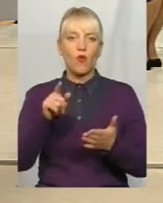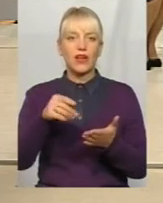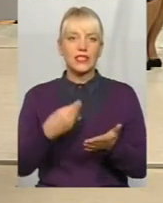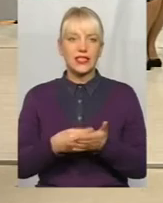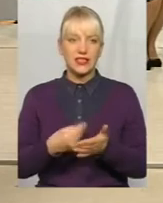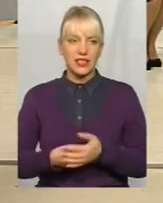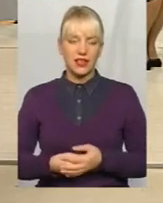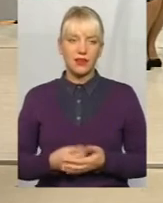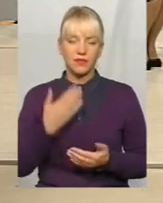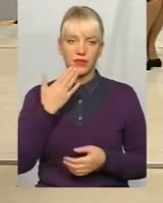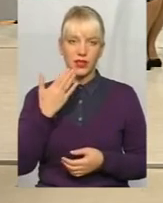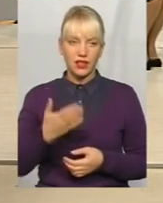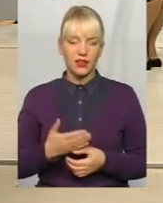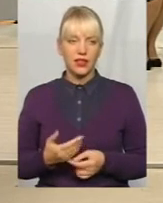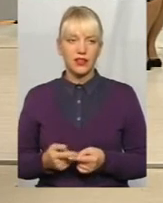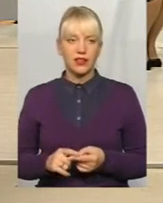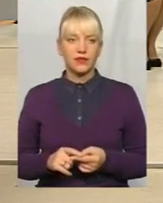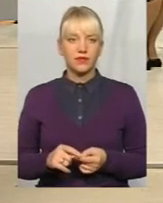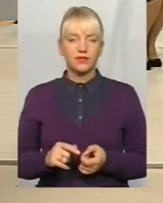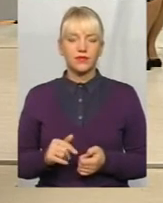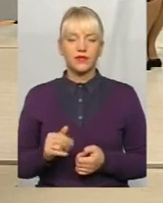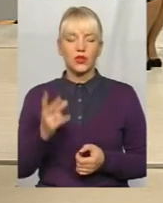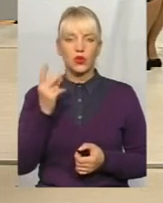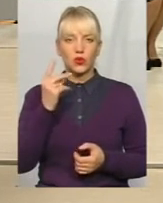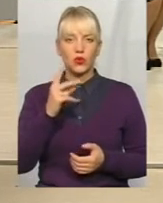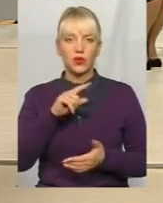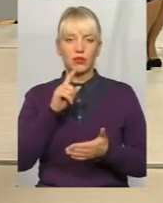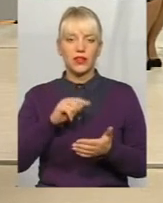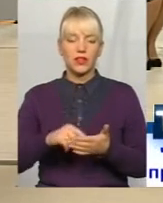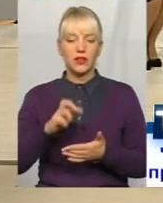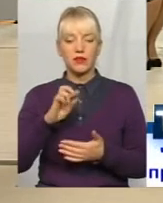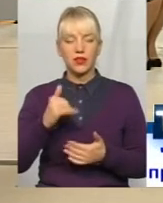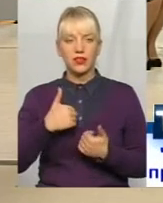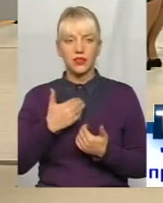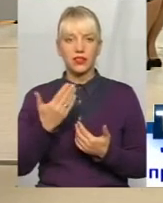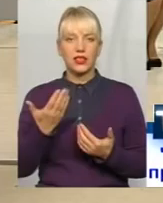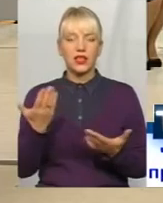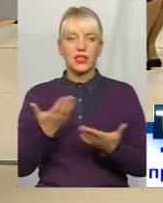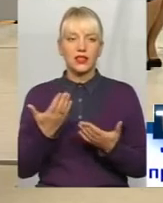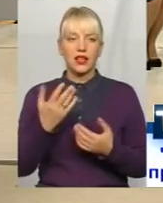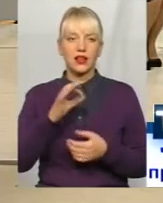Дякую за ваше питання. Друге питання, ми би хотіли, якось з вами, вистою